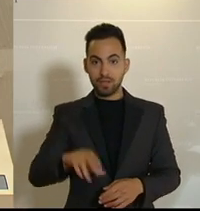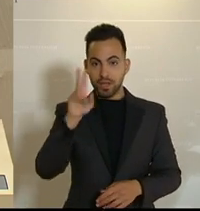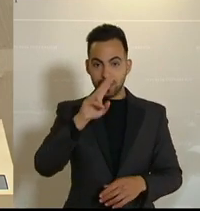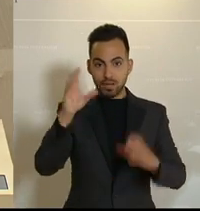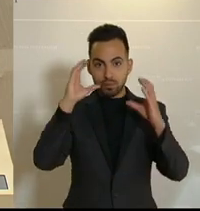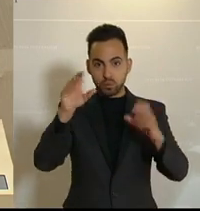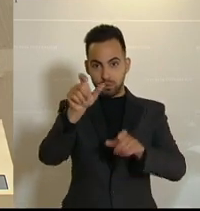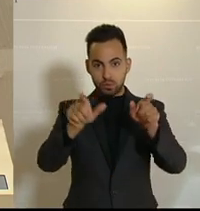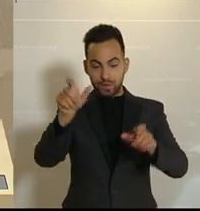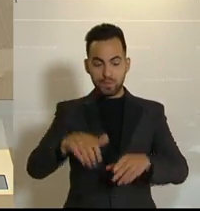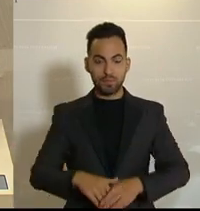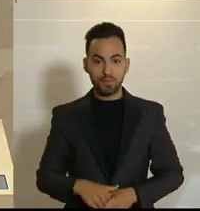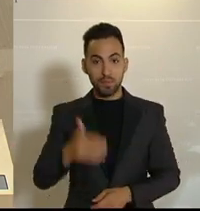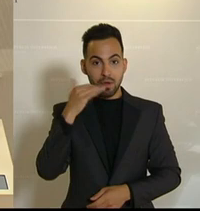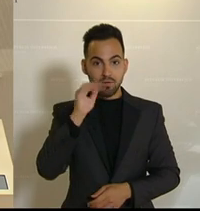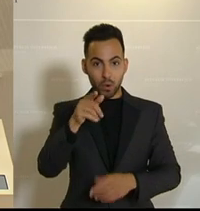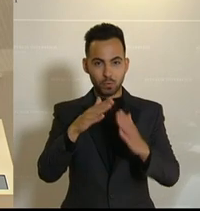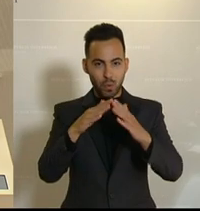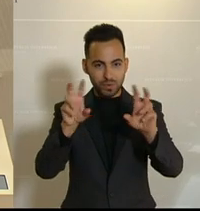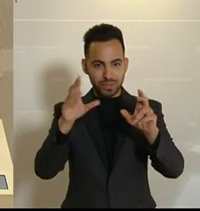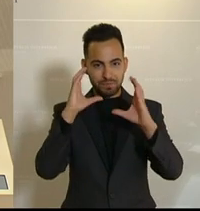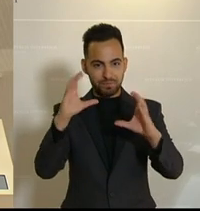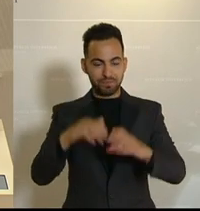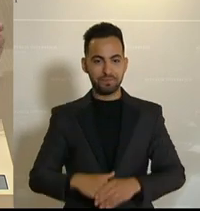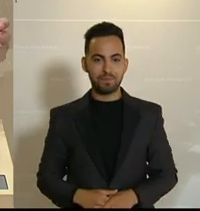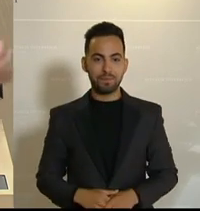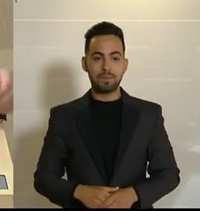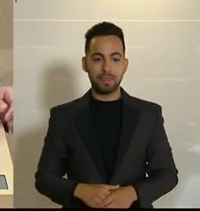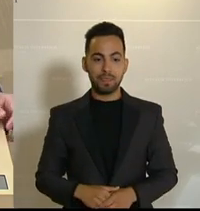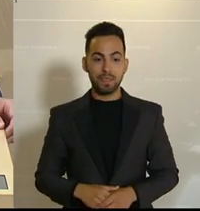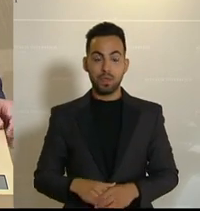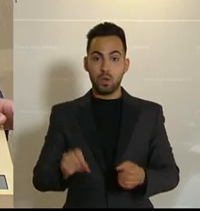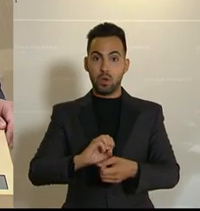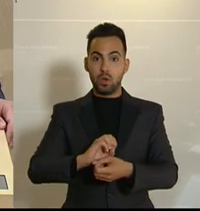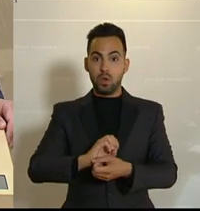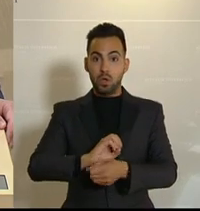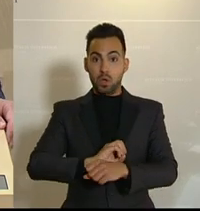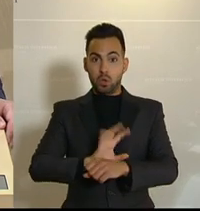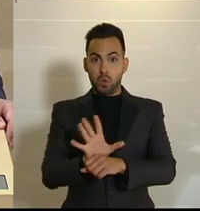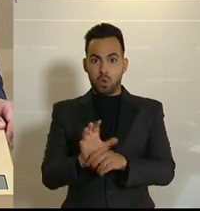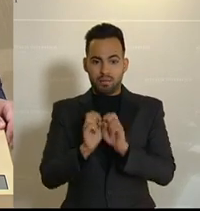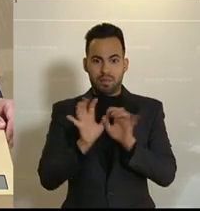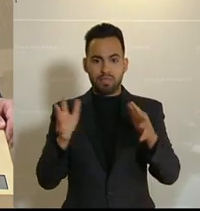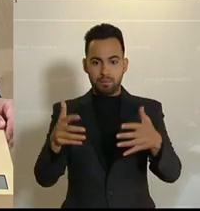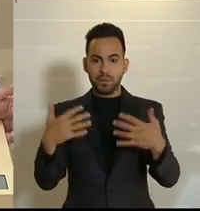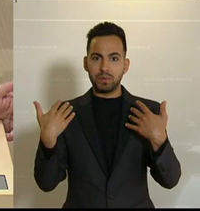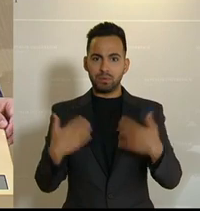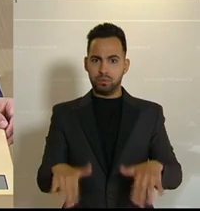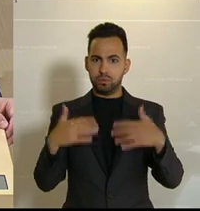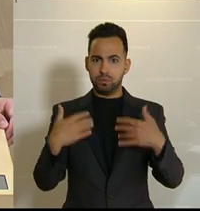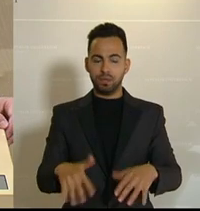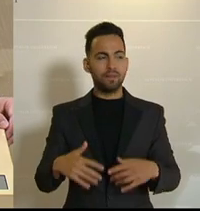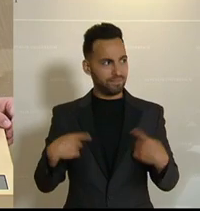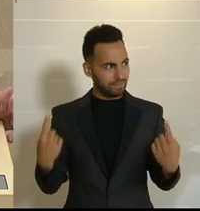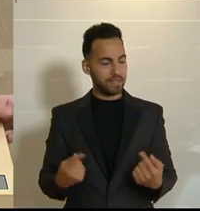Zuseherinnen und Zuseher zu Hause vor den Bildschirmen. Die Corona-Pandemie hat uns die Herausforderungen, aber auch die